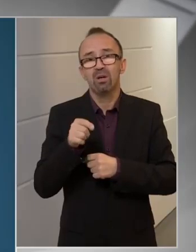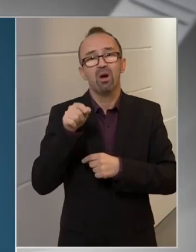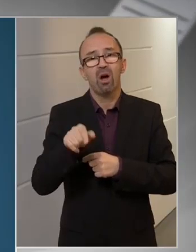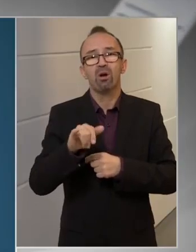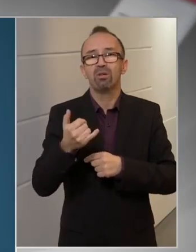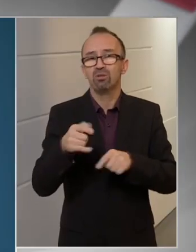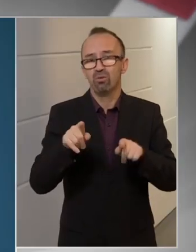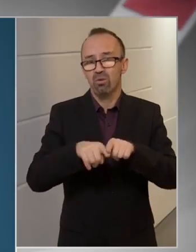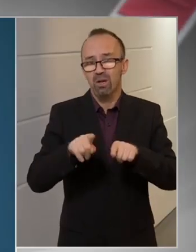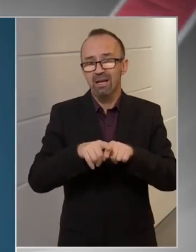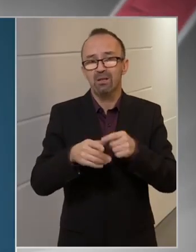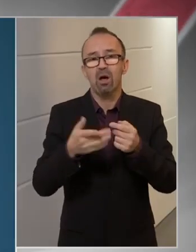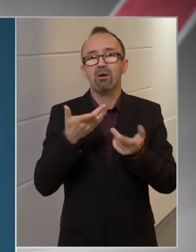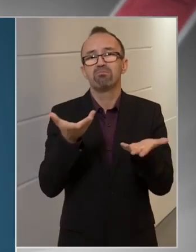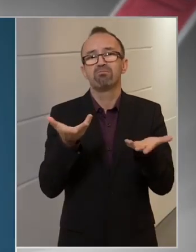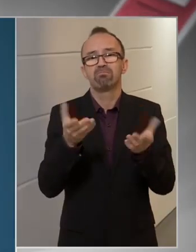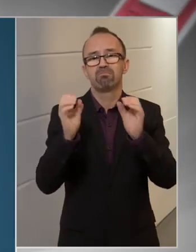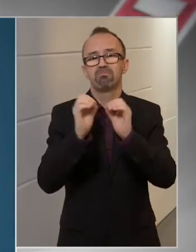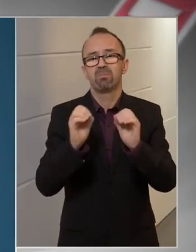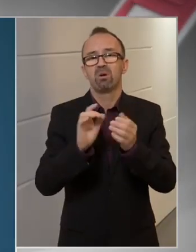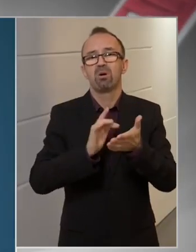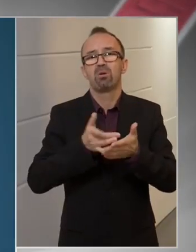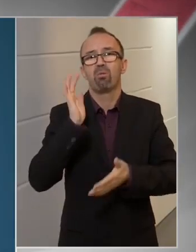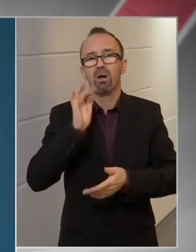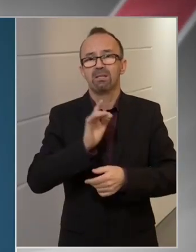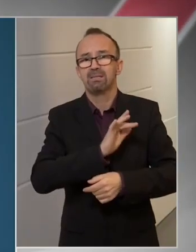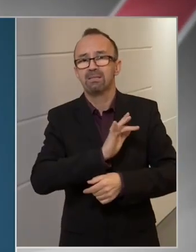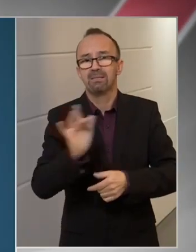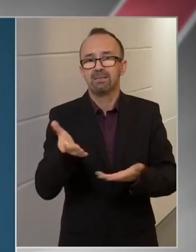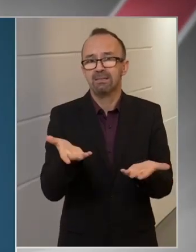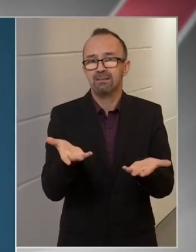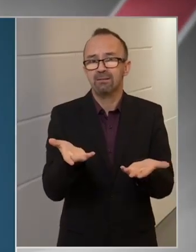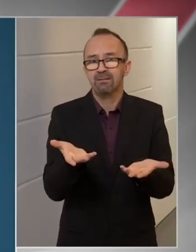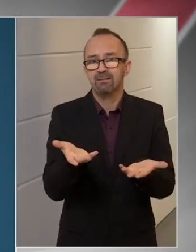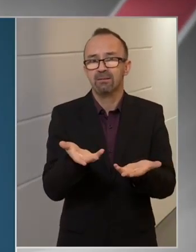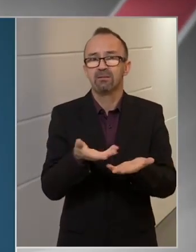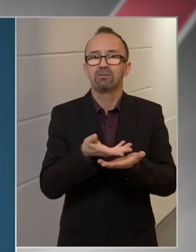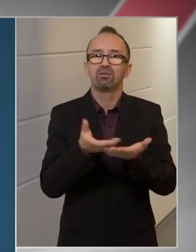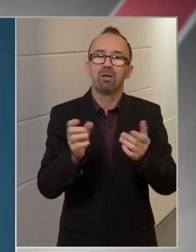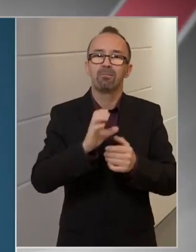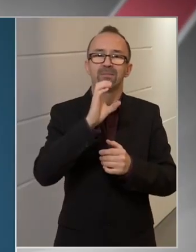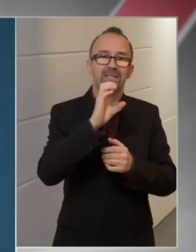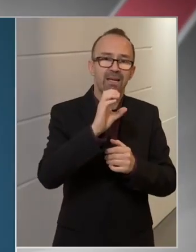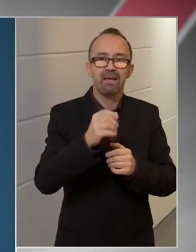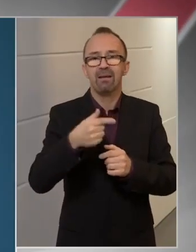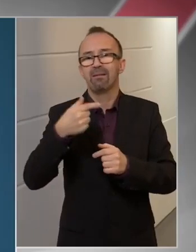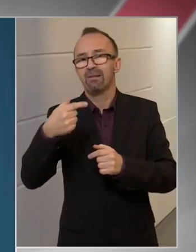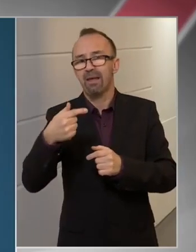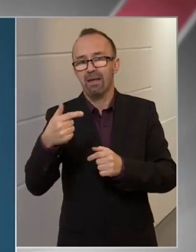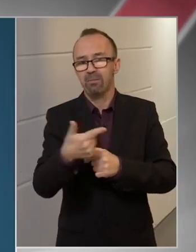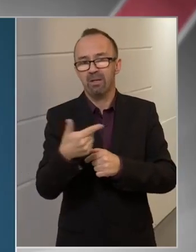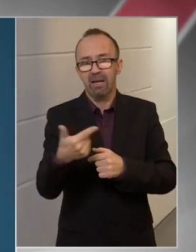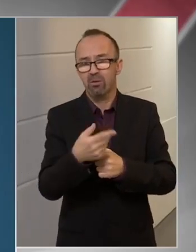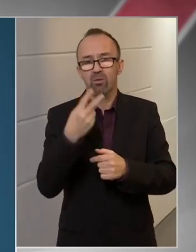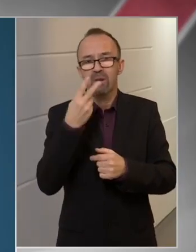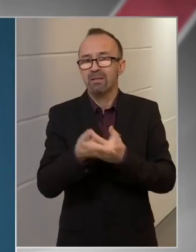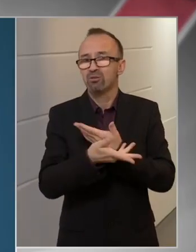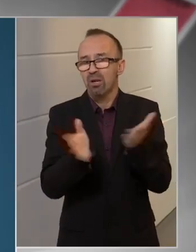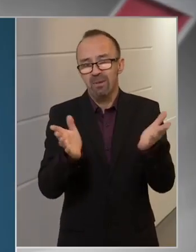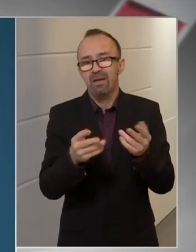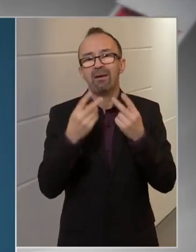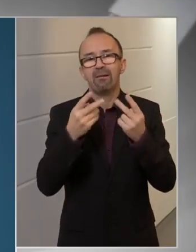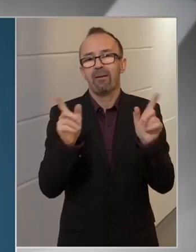értékelhető, hogy a semmilyen elszíneződést nem tapasztalunk, tehát sem a C, sem pedig a T vonal